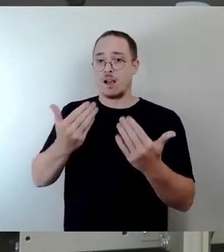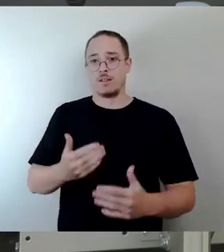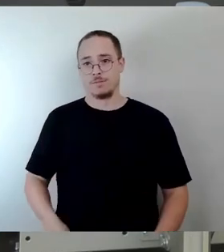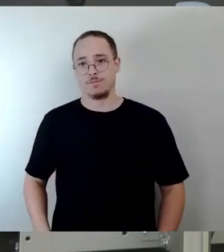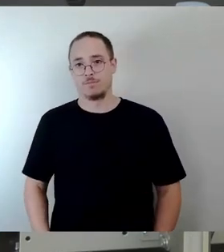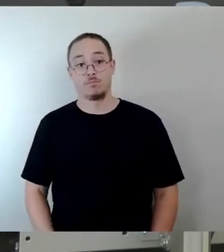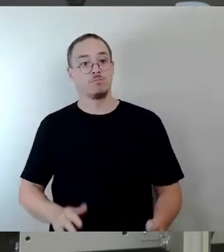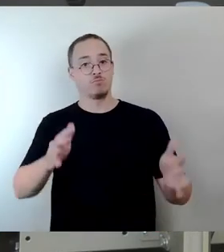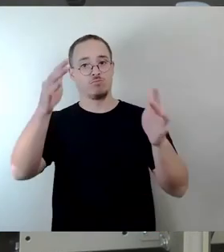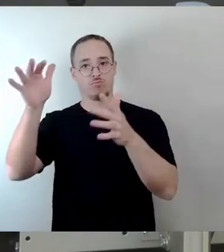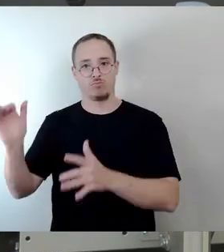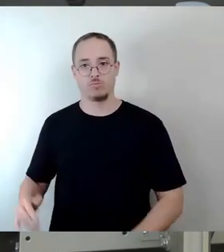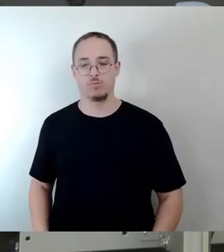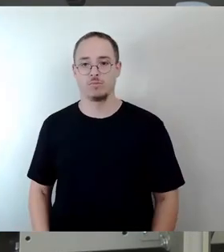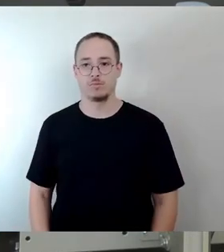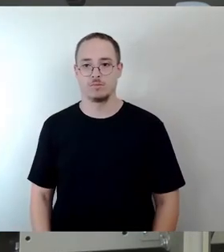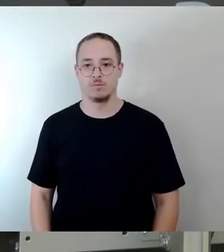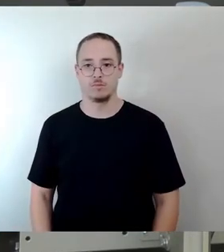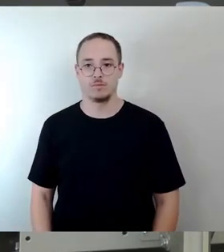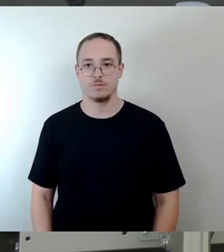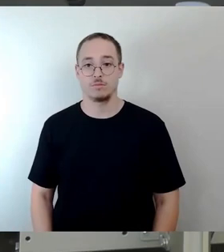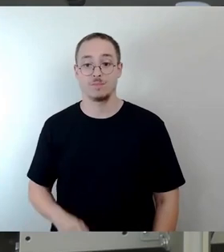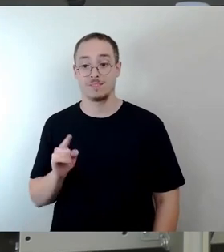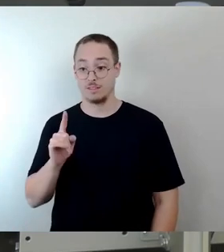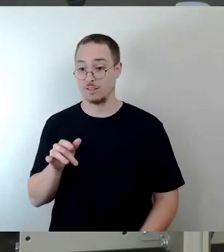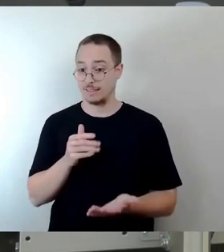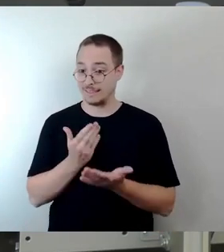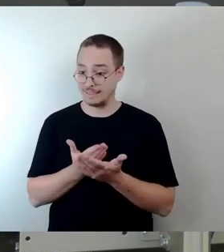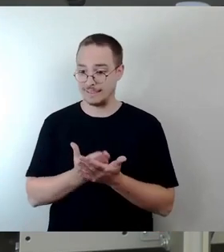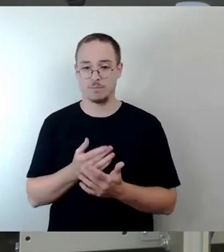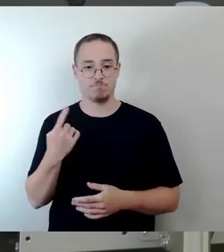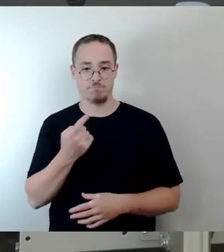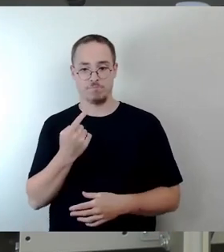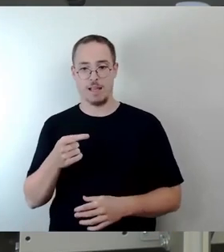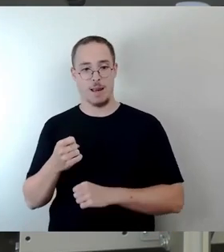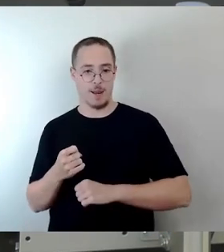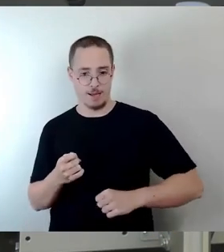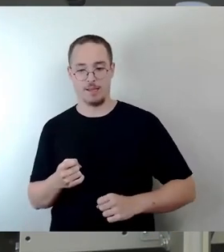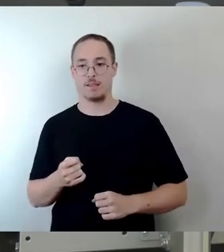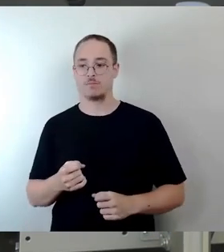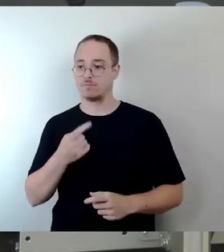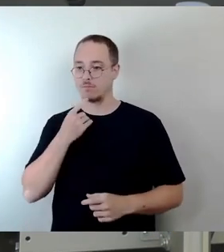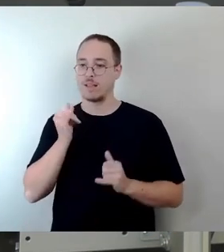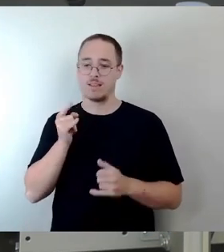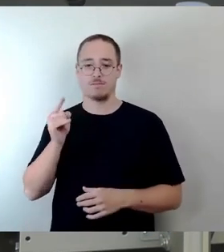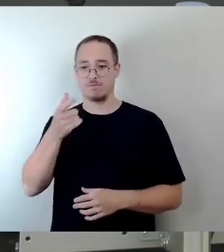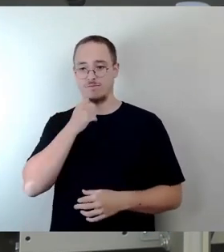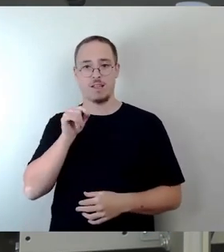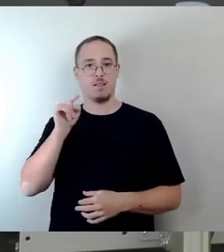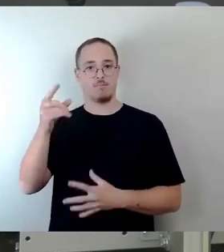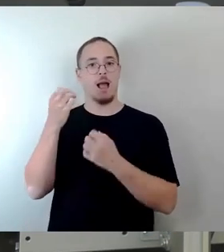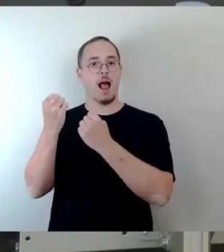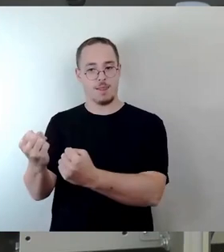Aus diesem Grund befürwortet die Linke sehr, dass das Kunsthaus Dresden und die Australie diesen Standort übernehmen.